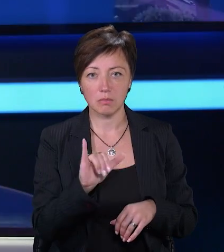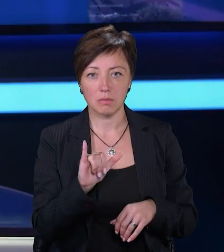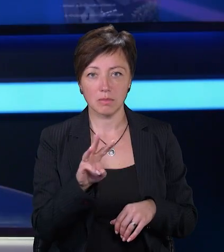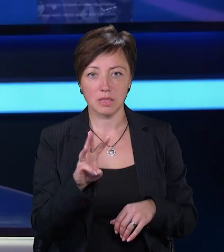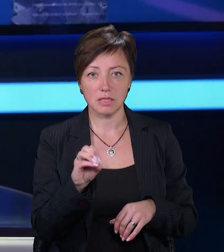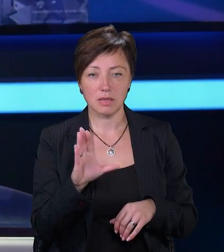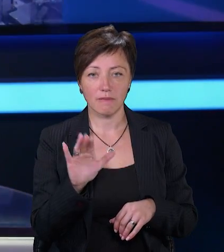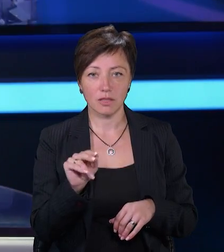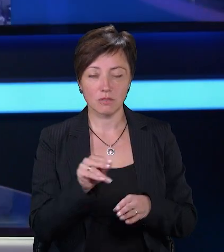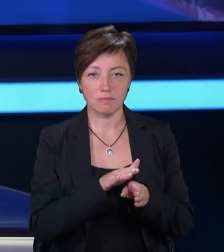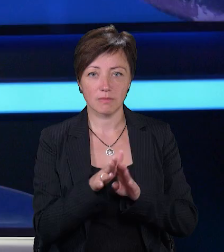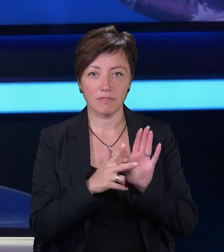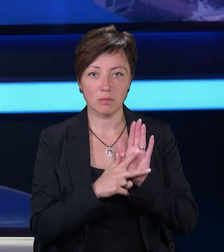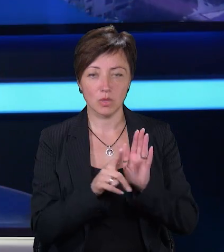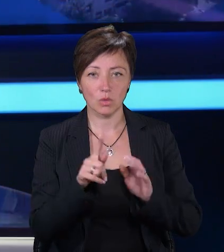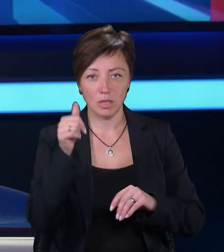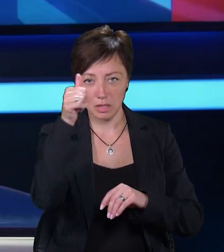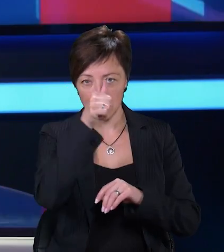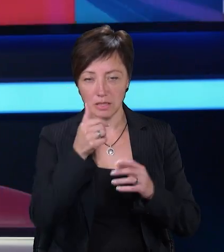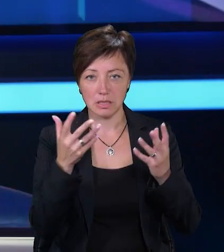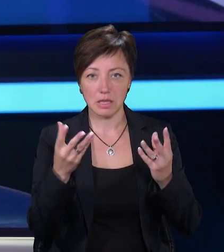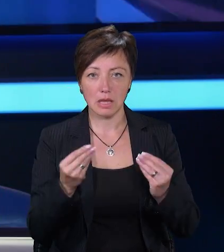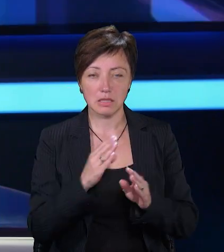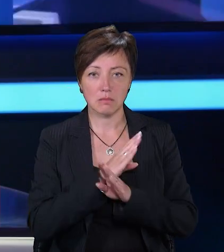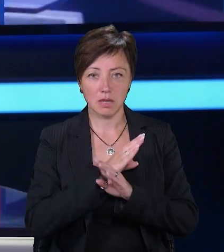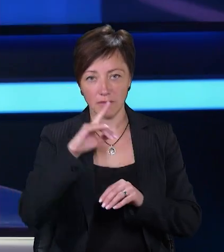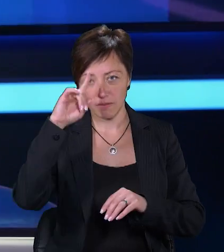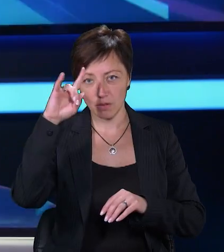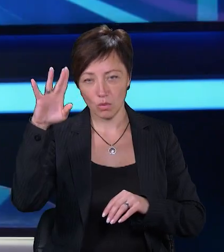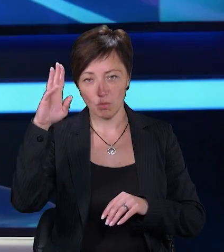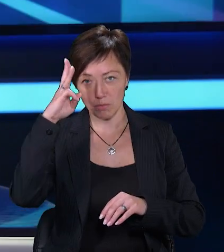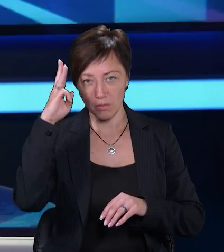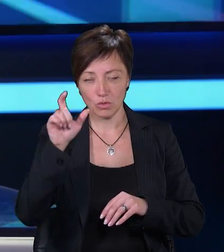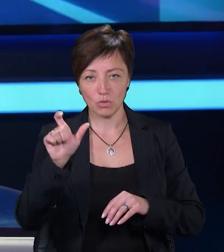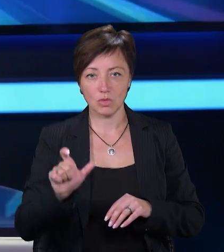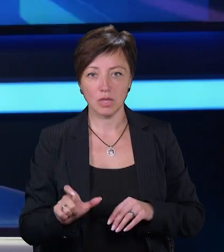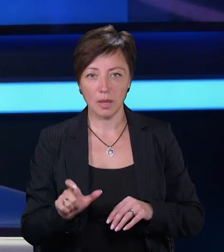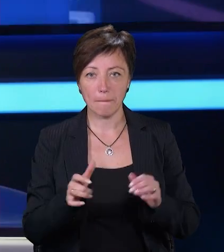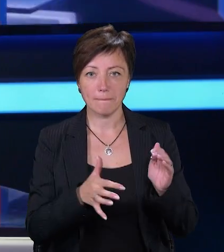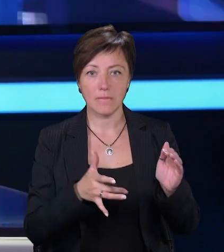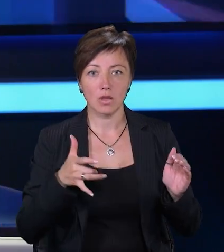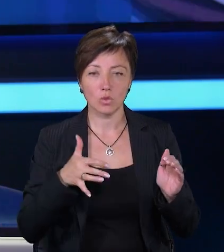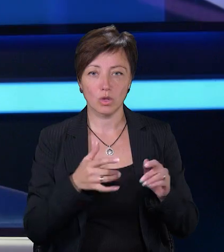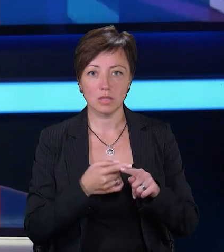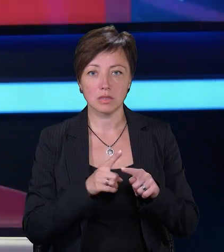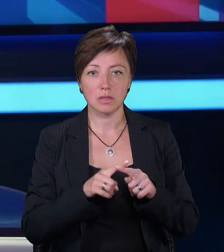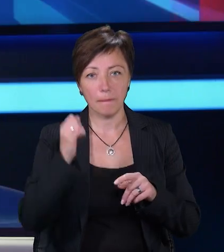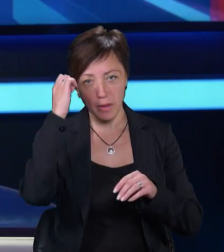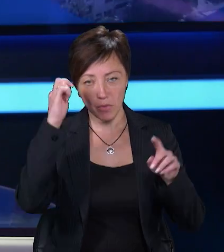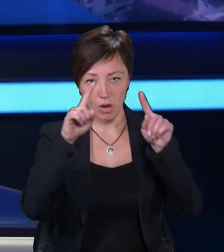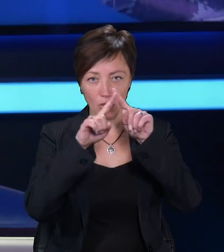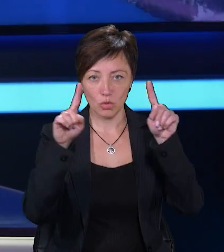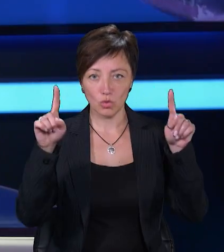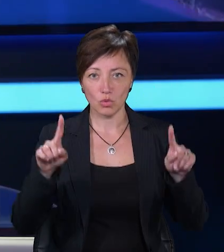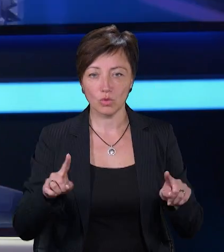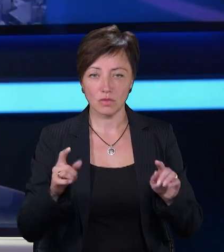Сьогодні виповнюється 81 рік з дня смерті відомого прускорівчанина та бандуриста. До меморіальної дошки, що